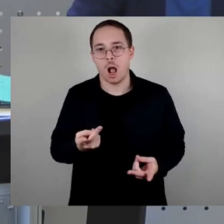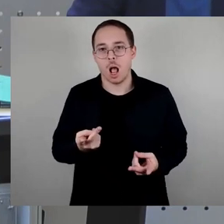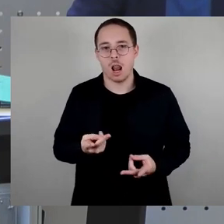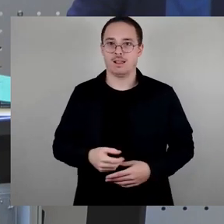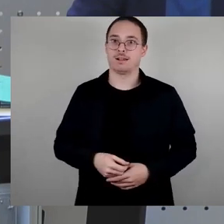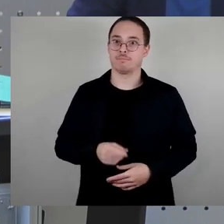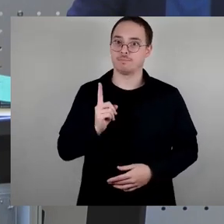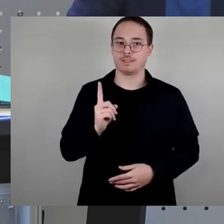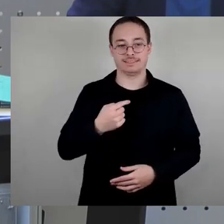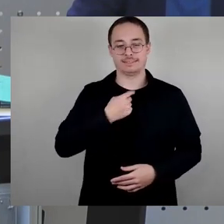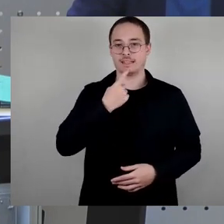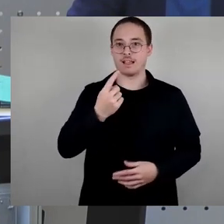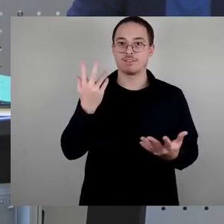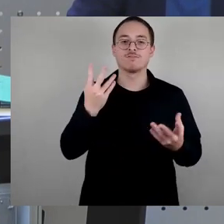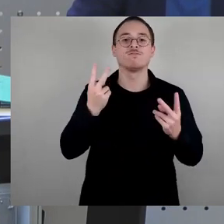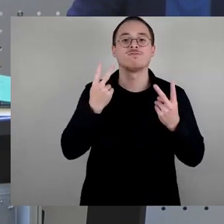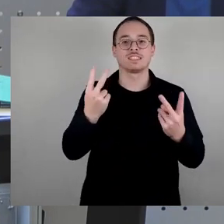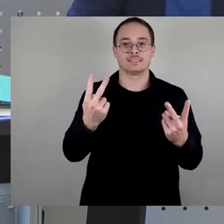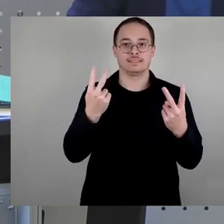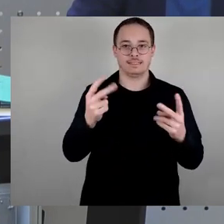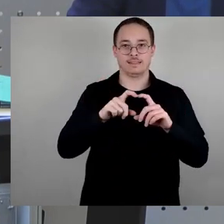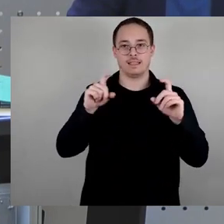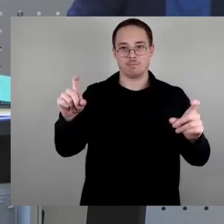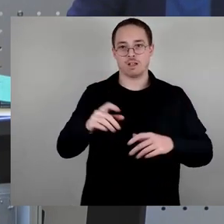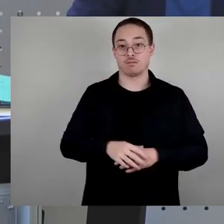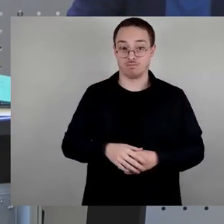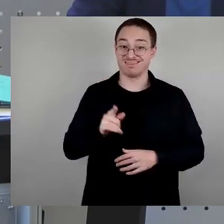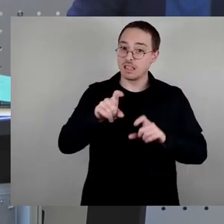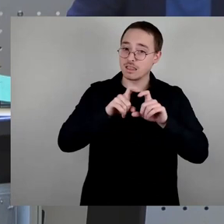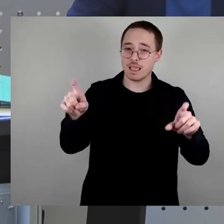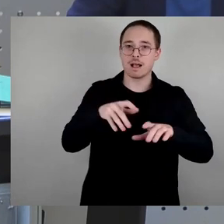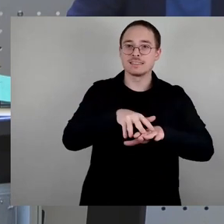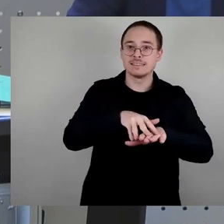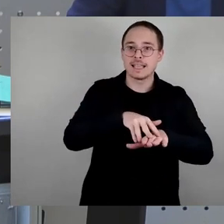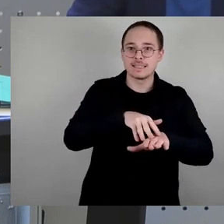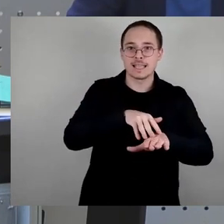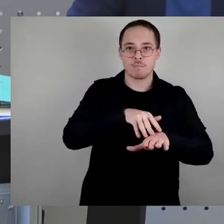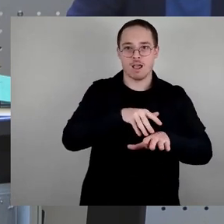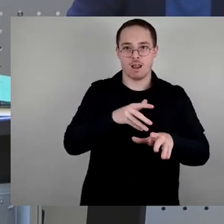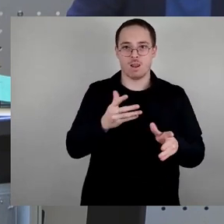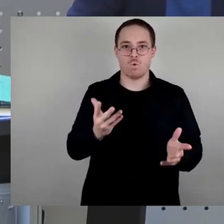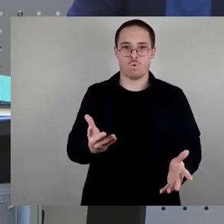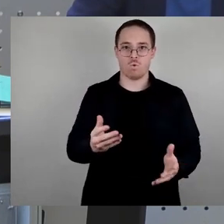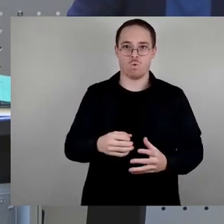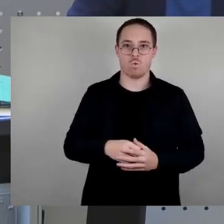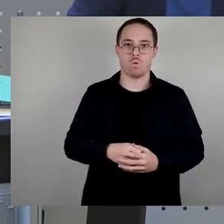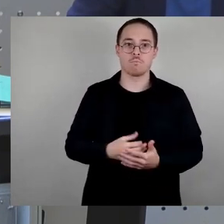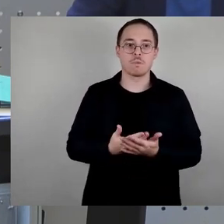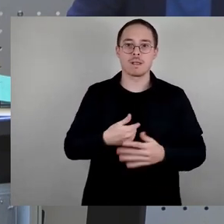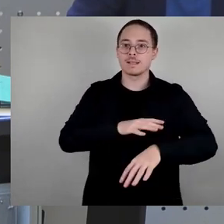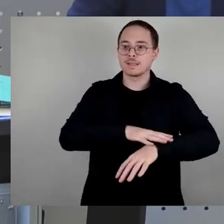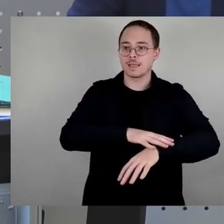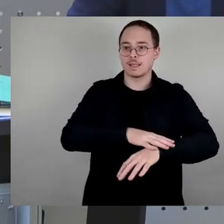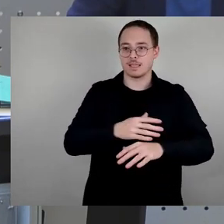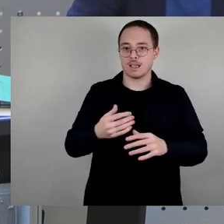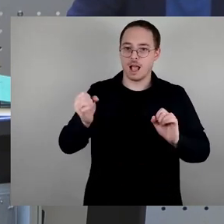Bei einem solch hochsensiblen Thema eben keine enge zeitliche Abstimmung der ausführenden Gewerke zu haben und